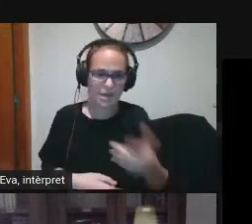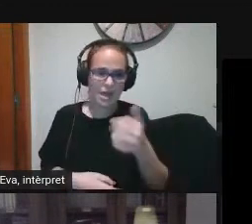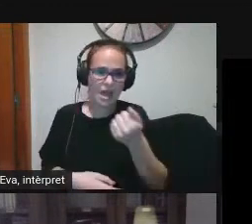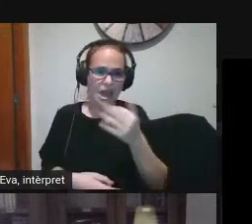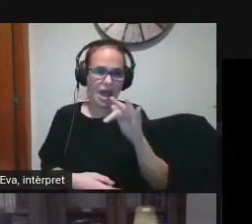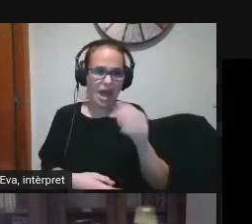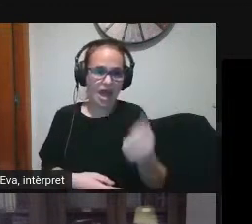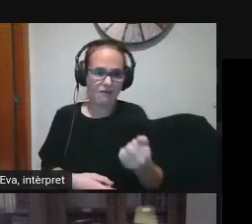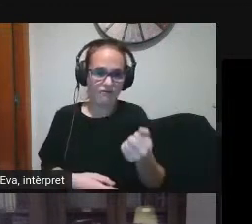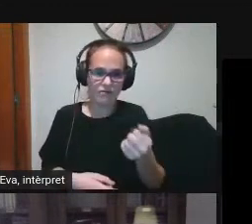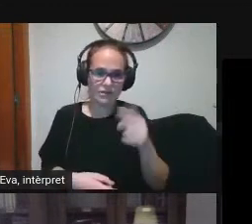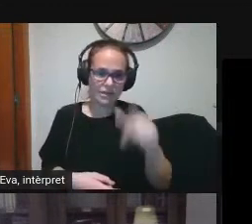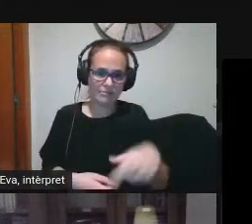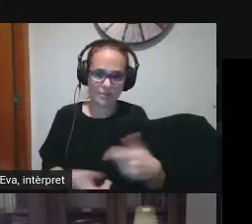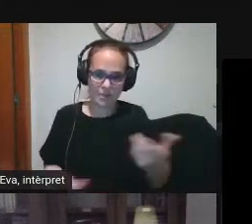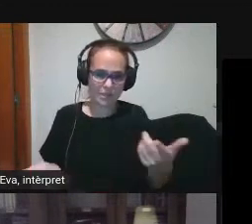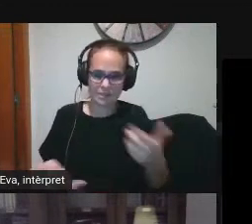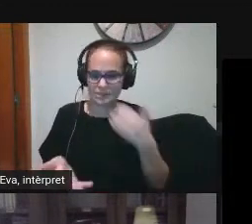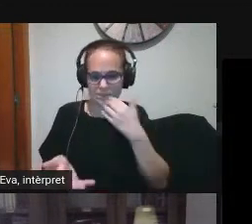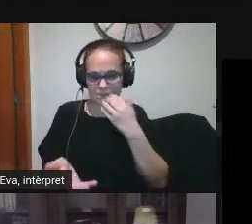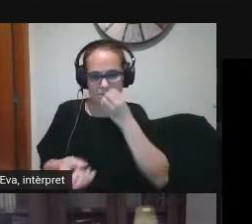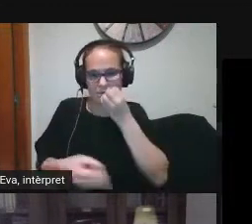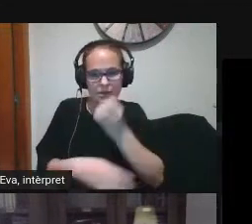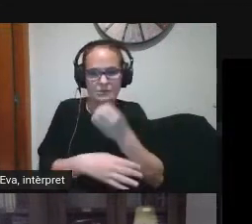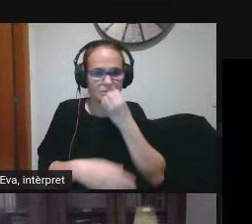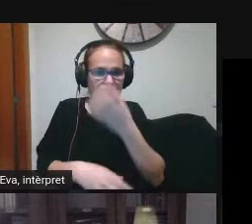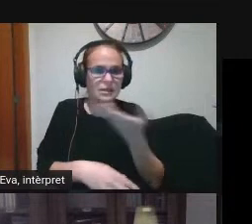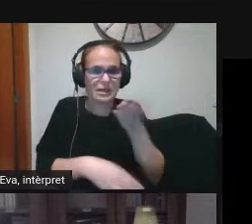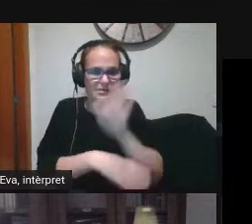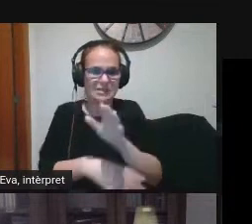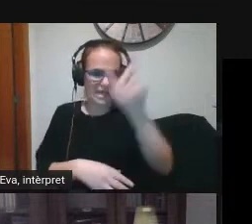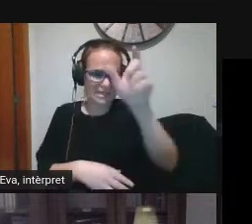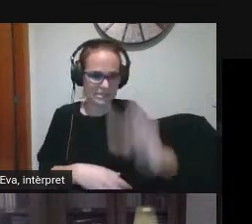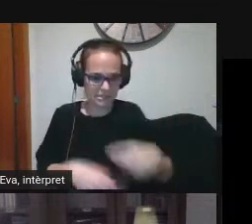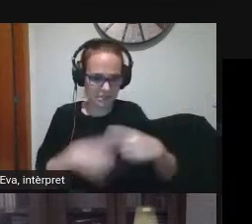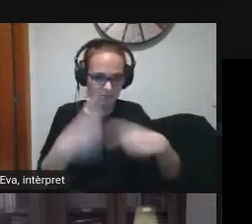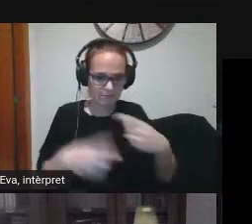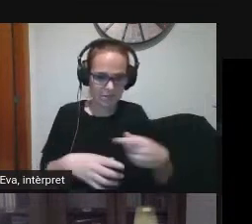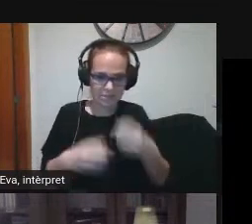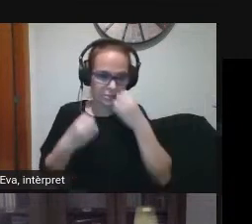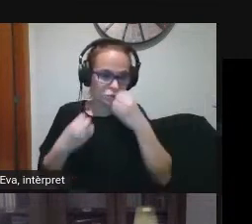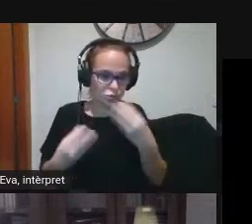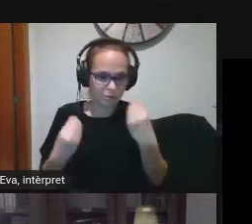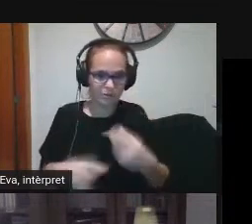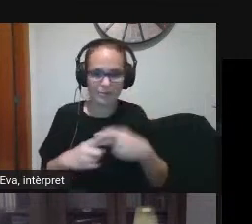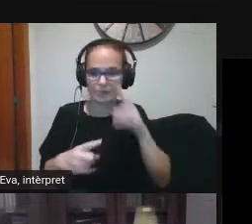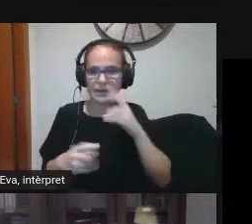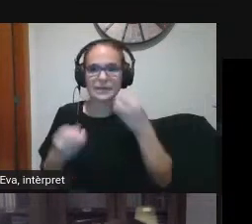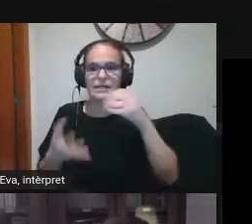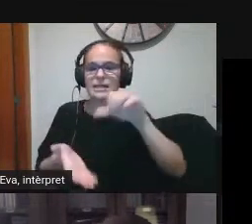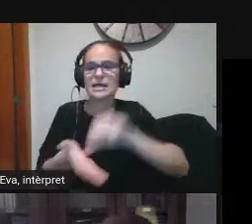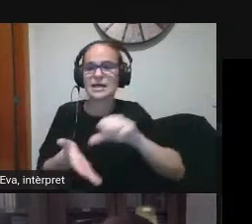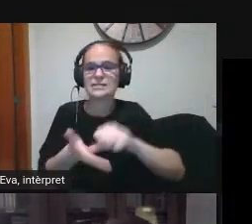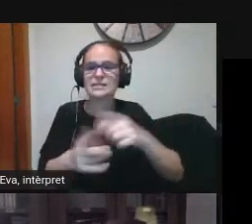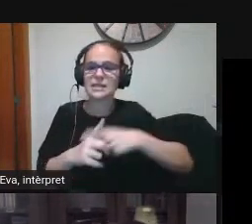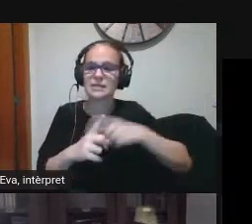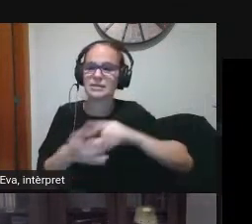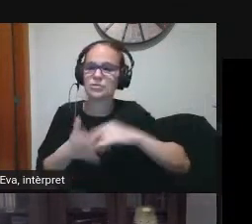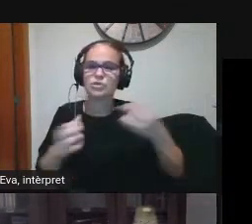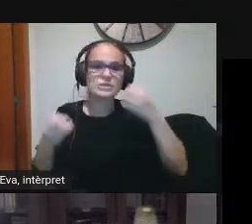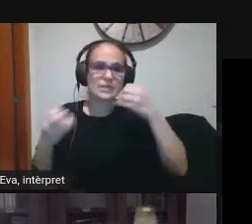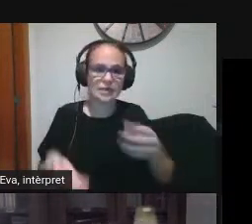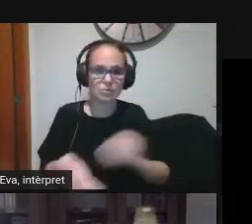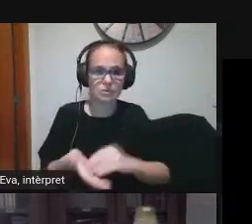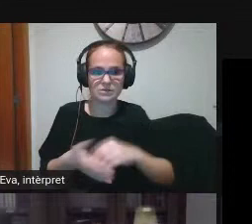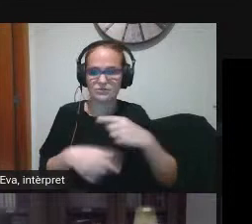que són o el conseller escolar que veien representants que ens poden anar superbé per descobrir exactament com està anant el nostre centre a nivell de tecnologia digital moltes